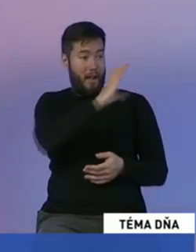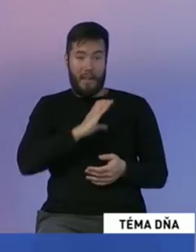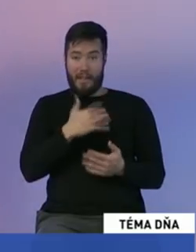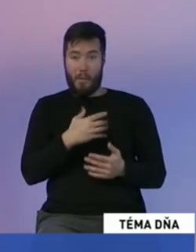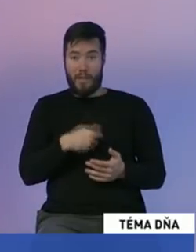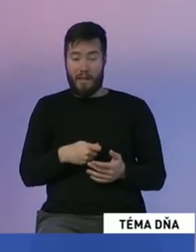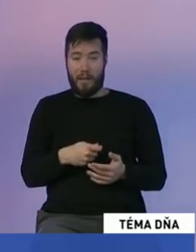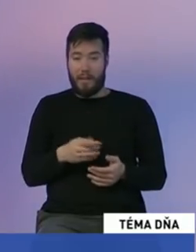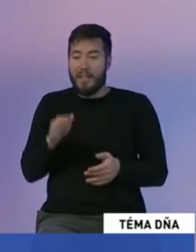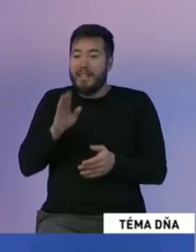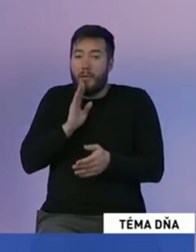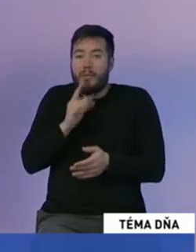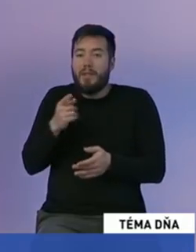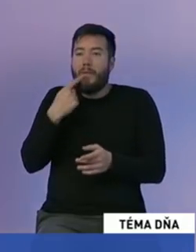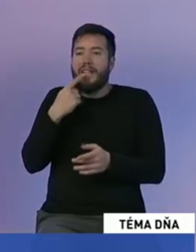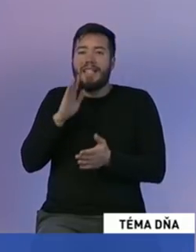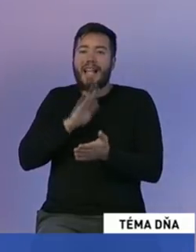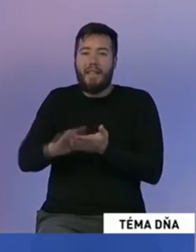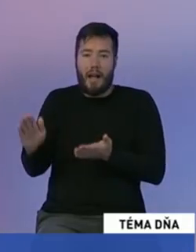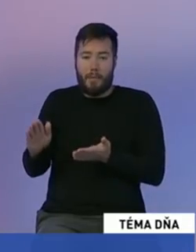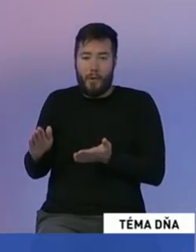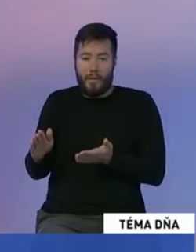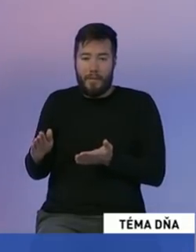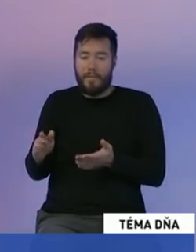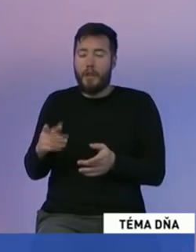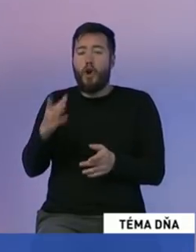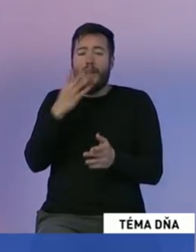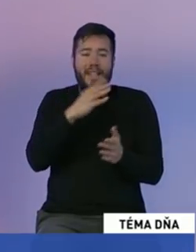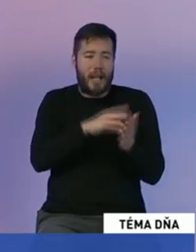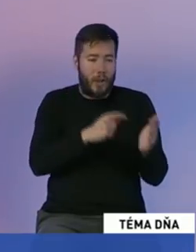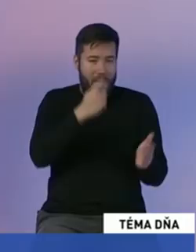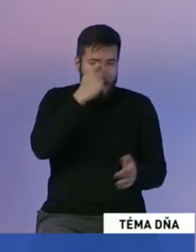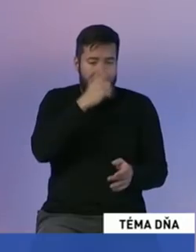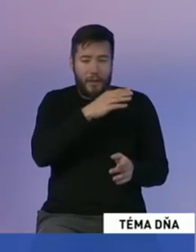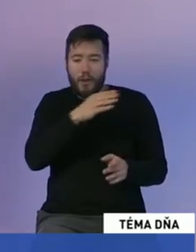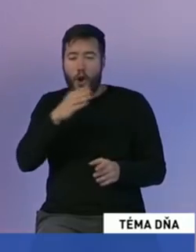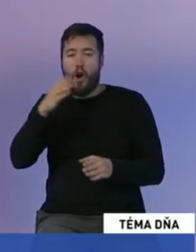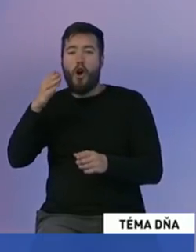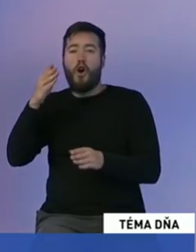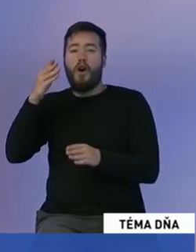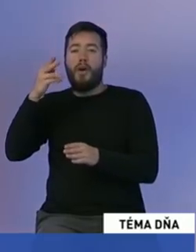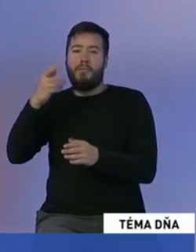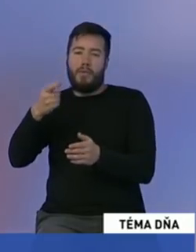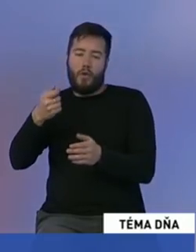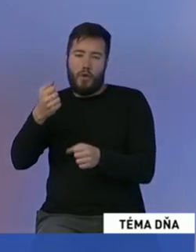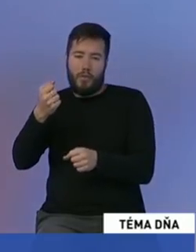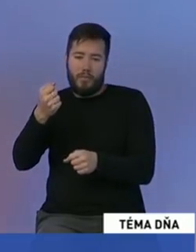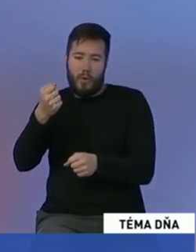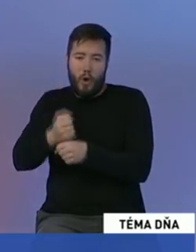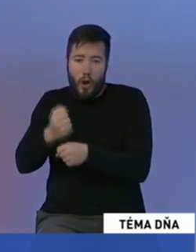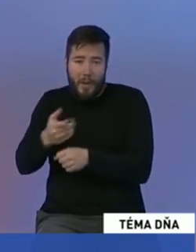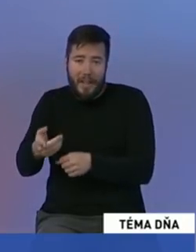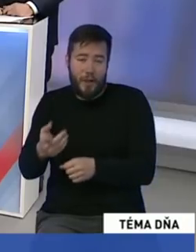komunikácie až po to samotné zrealizovanie je to jednoducho nedotiahnutý koncept. Môžeme